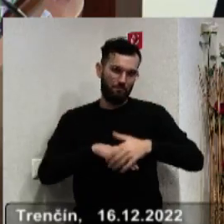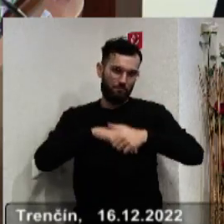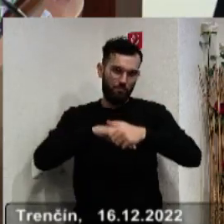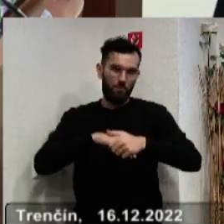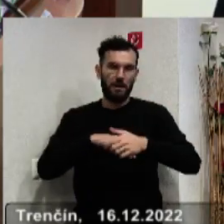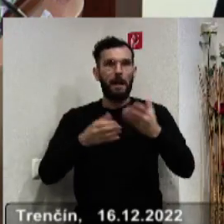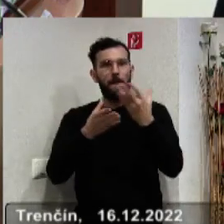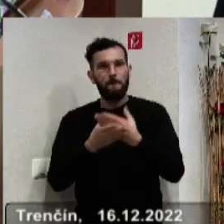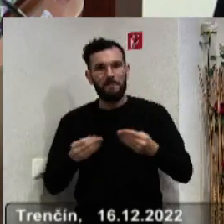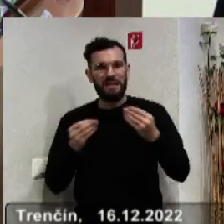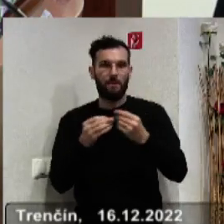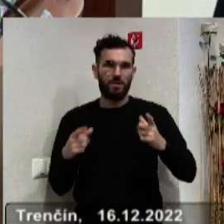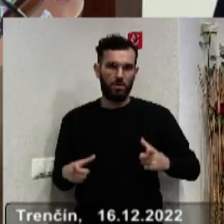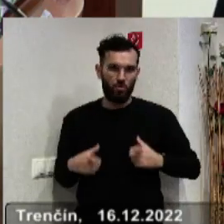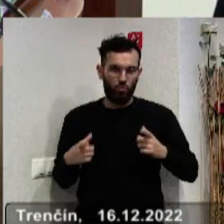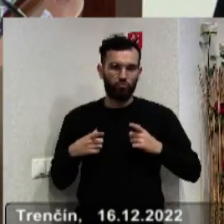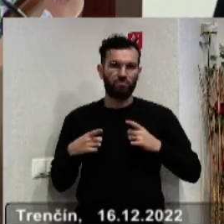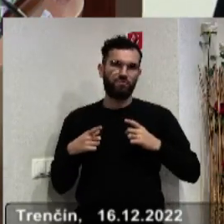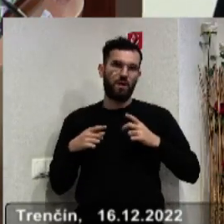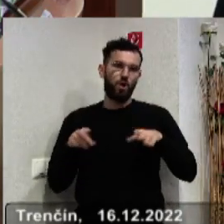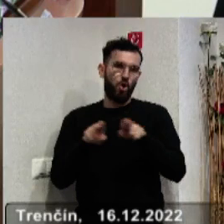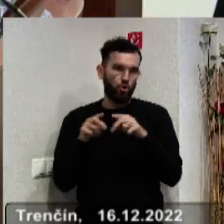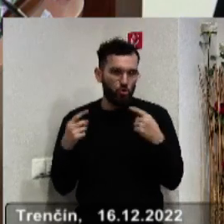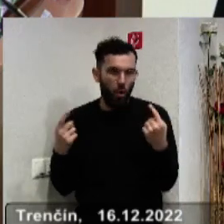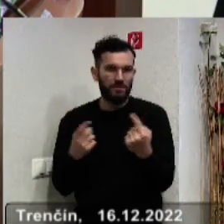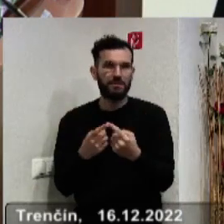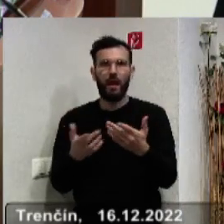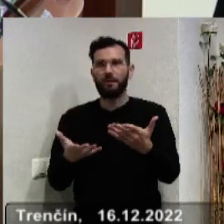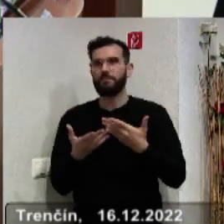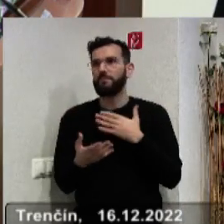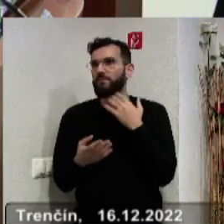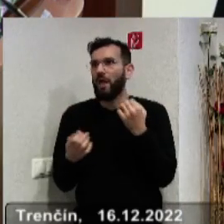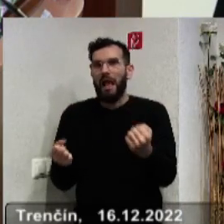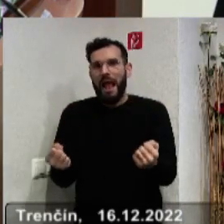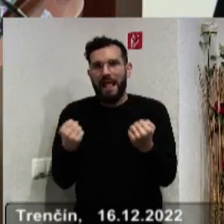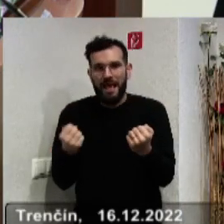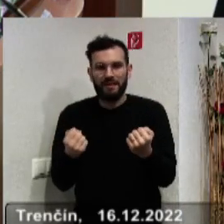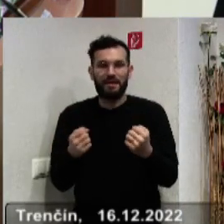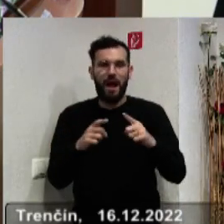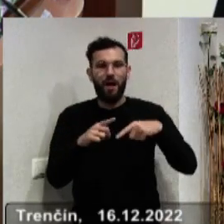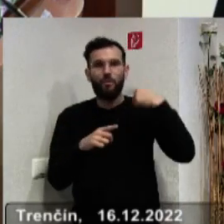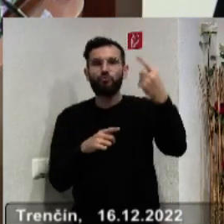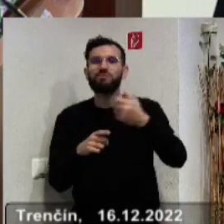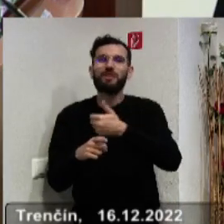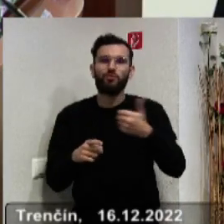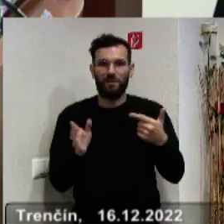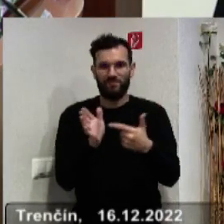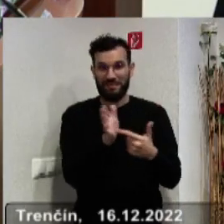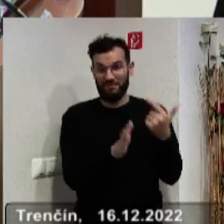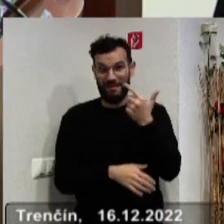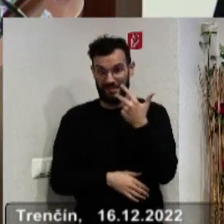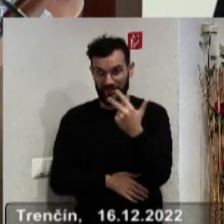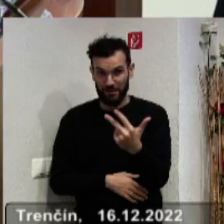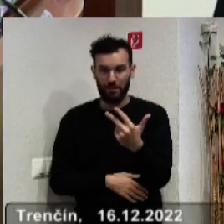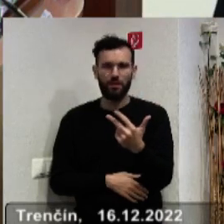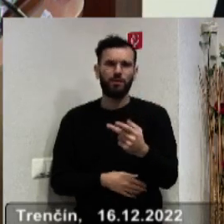ich príjemné prežitie skôr svojich blízkych, skôr svojich rodín, načerpajte omylová energie do toho roku 2023 a hlavne si